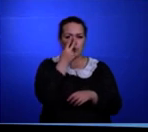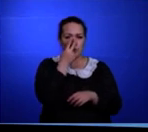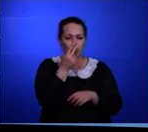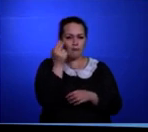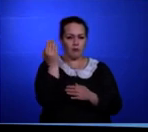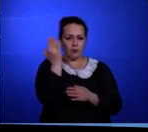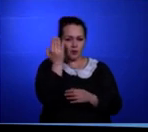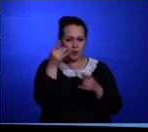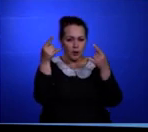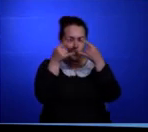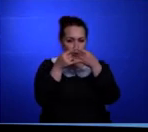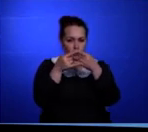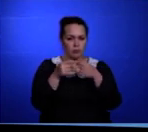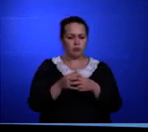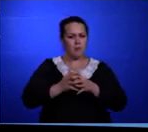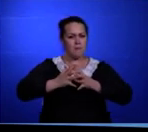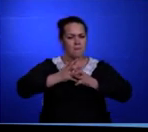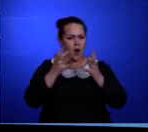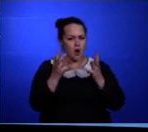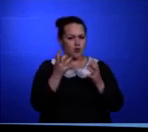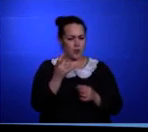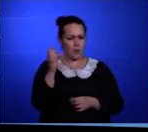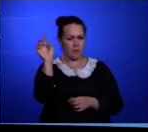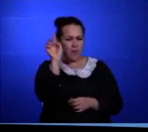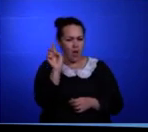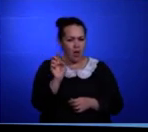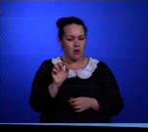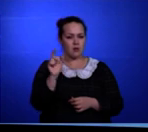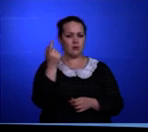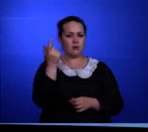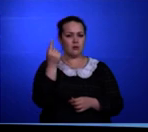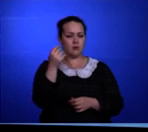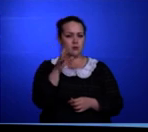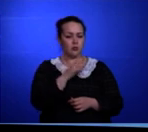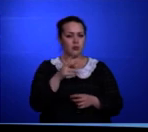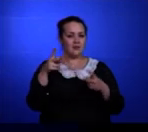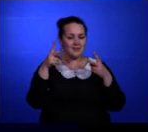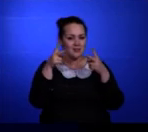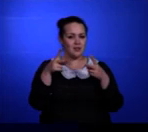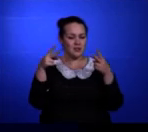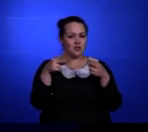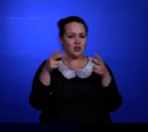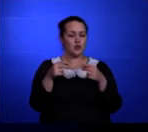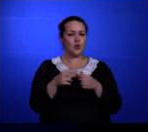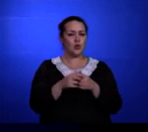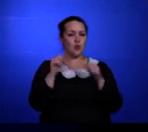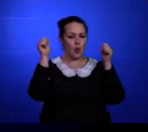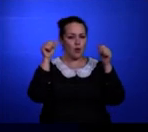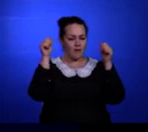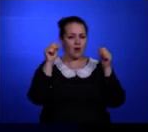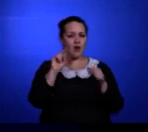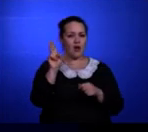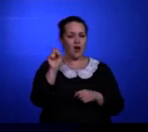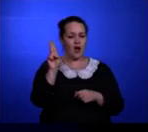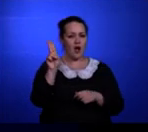Произошло это в той большой белой кошаре, где проводят в стрижку овец. Ребята, кошара